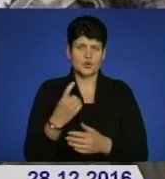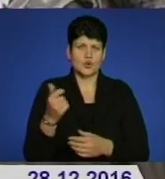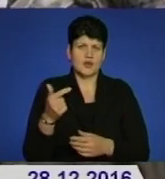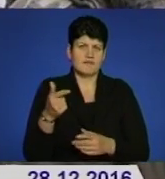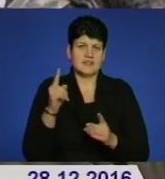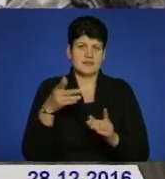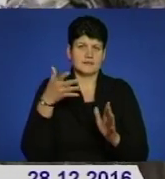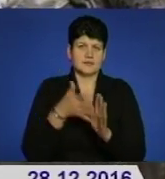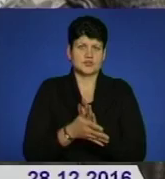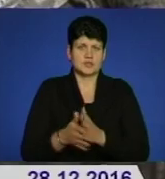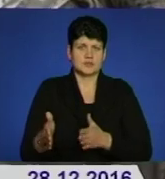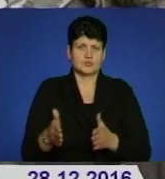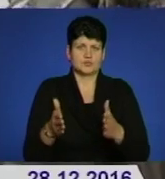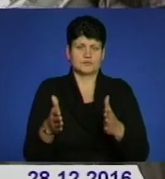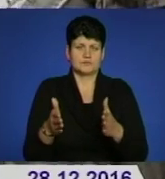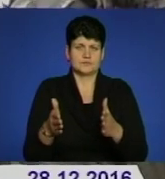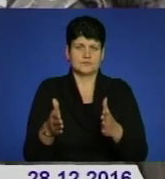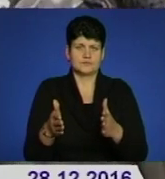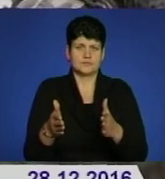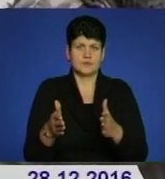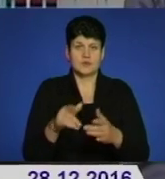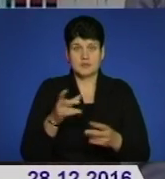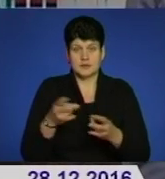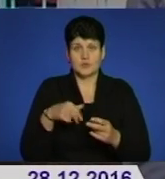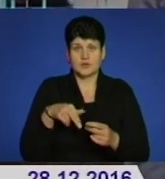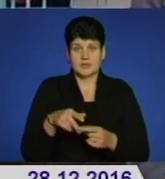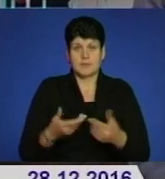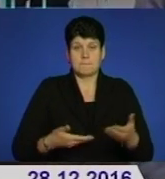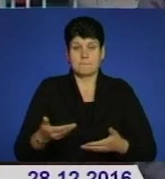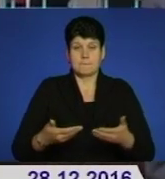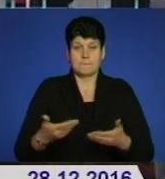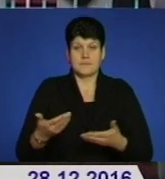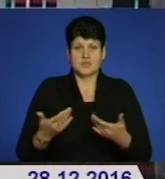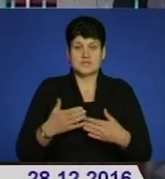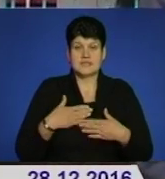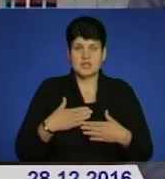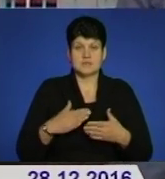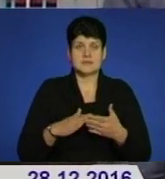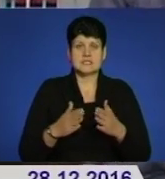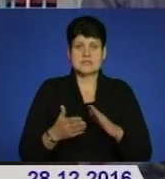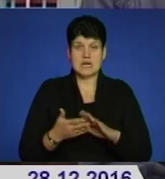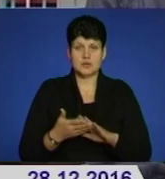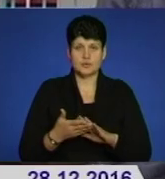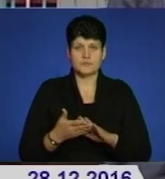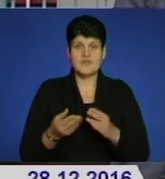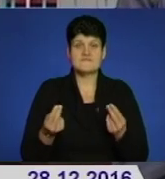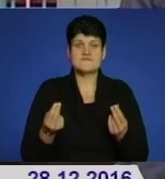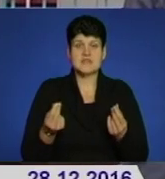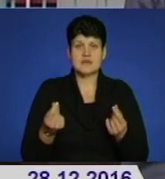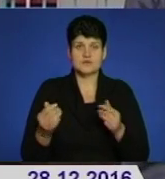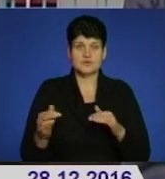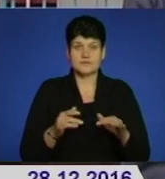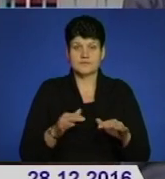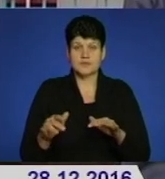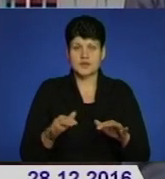тільки на дорогу витрачає. Люди приходять пішком. З нашим станом фінансових речей